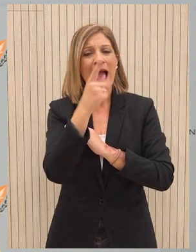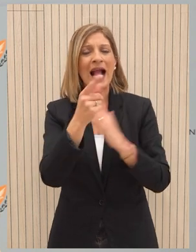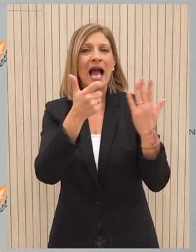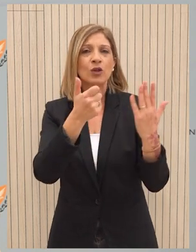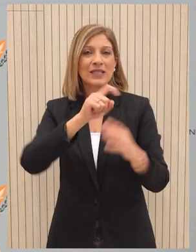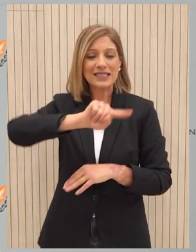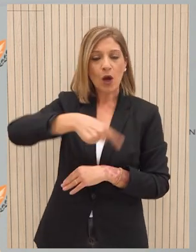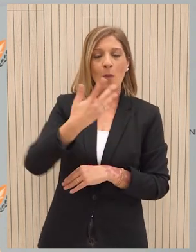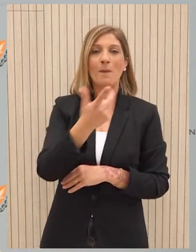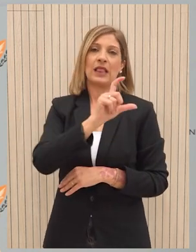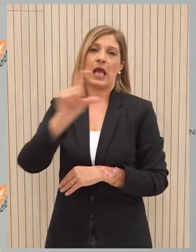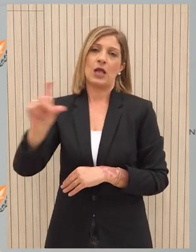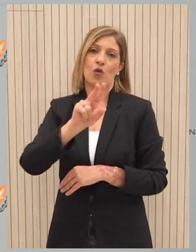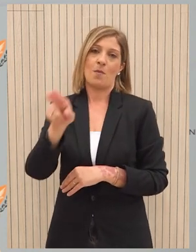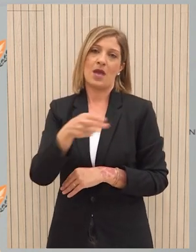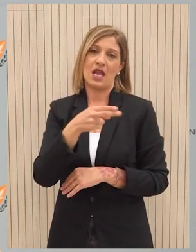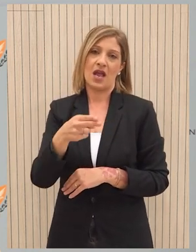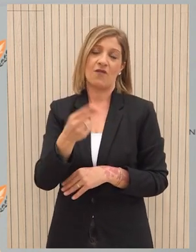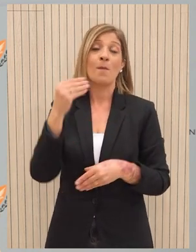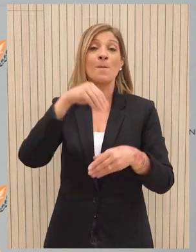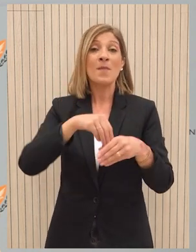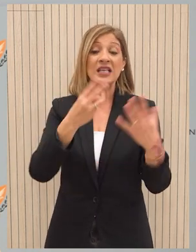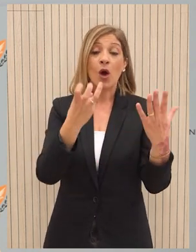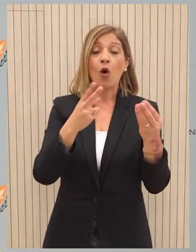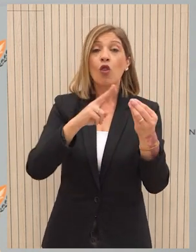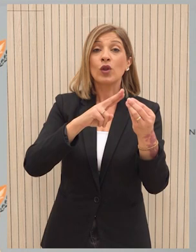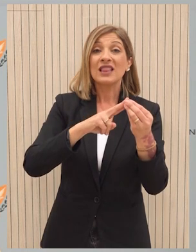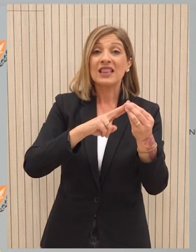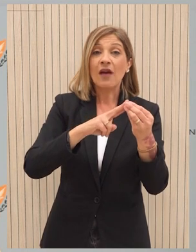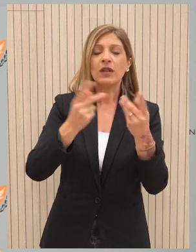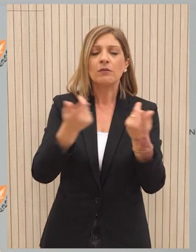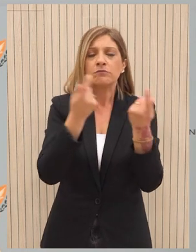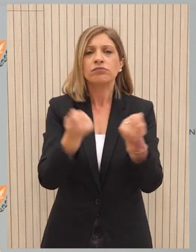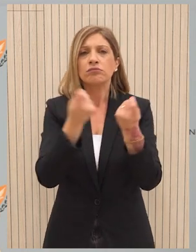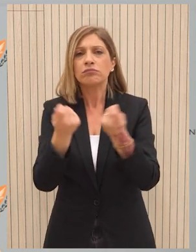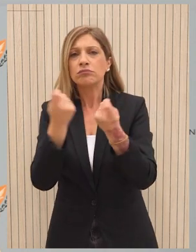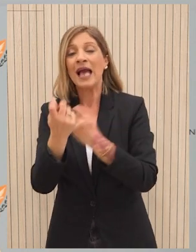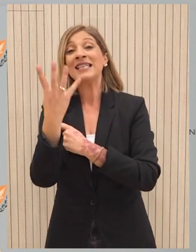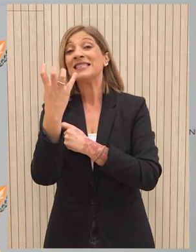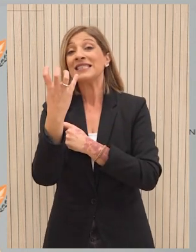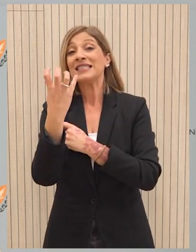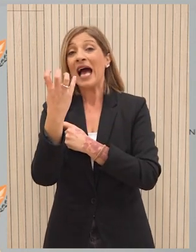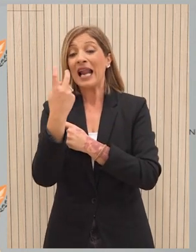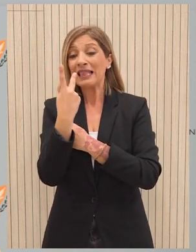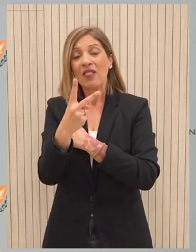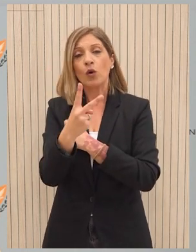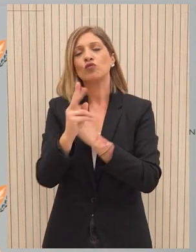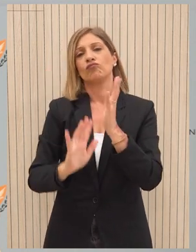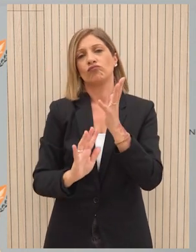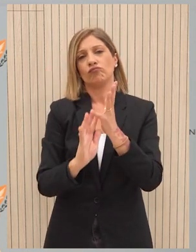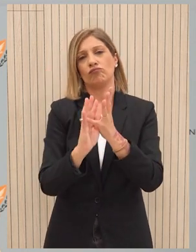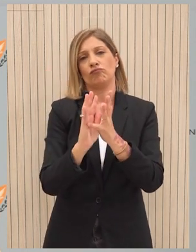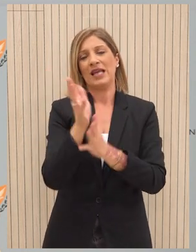,5 εκατομμυρίων ευρώ και περιλαμβάνει 87 έργα εκ των οποίων τα 40 εντάσσονται στο σχέδιο ανάκαψης και ανθεκτικότητας.